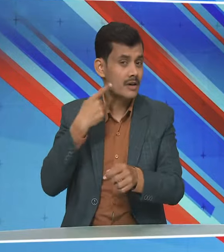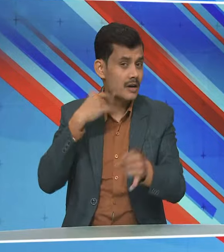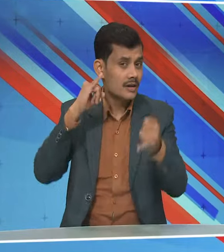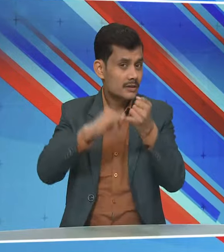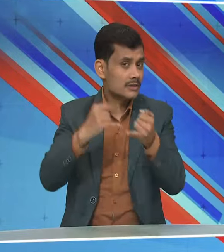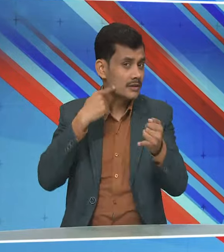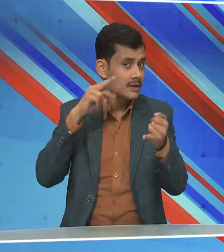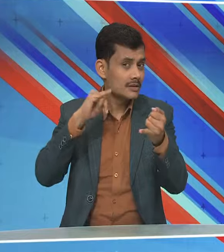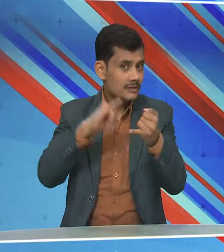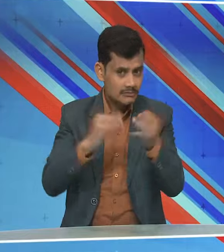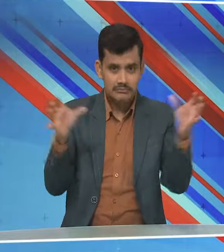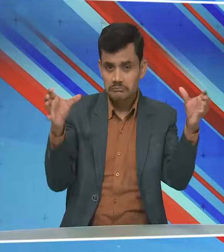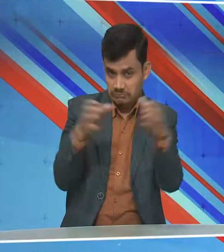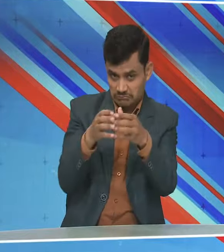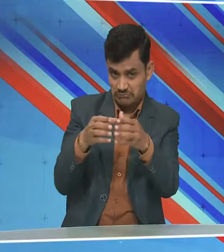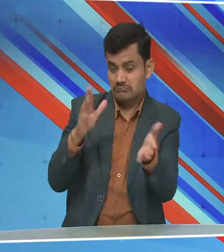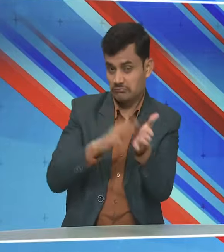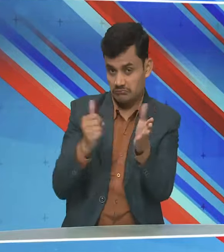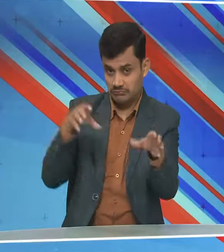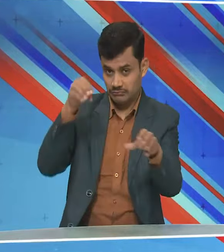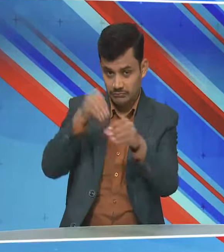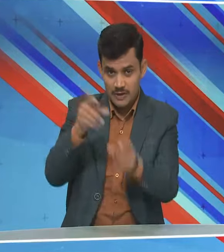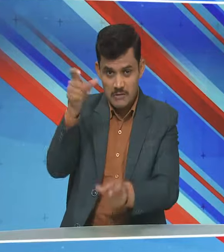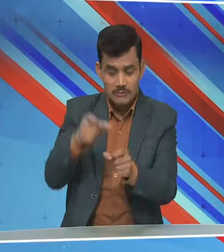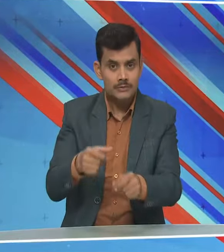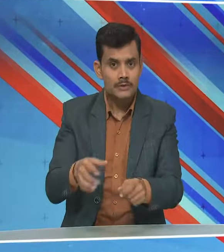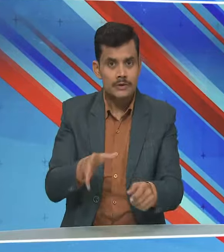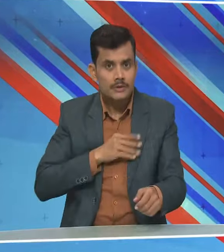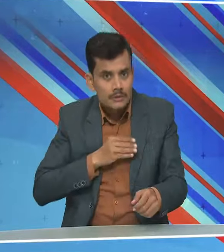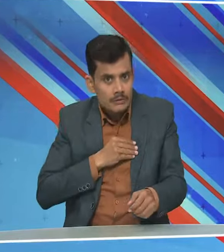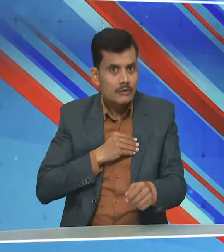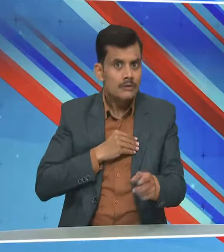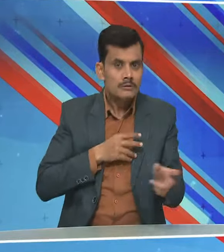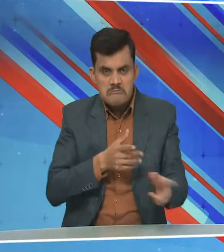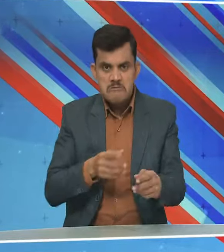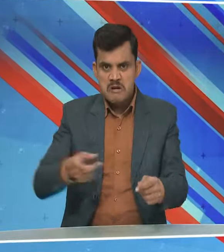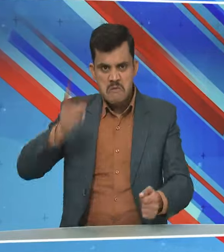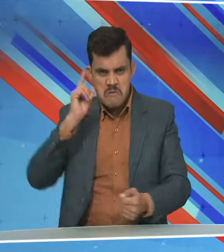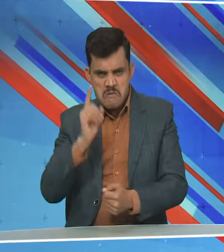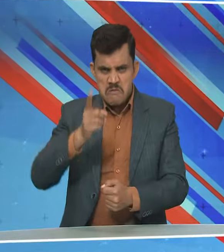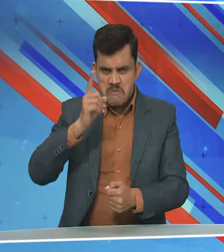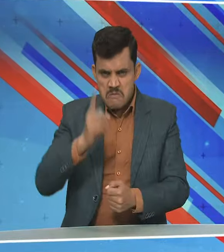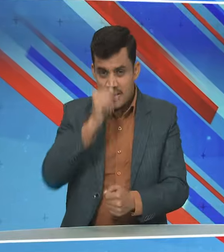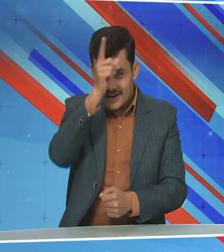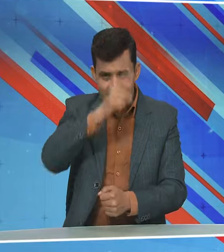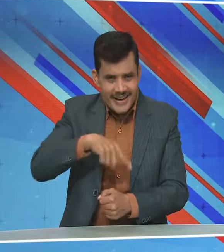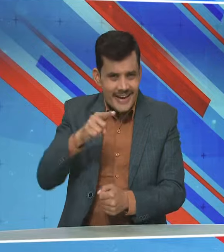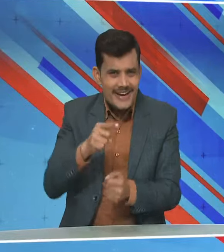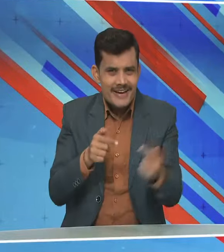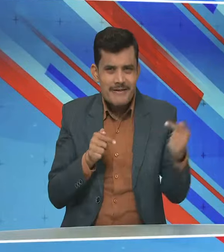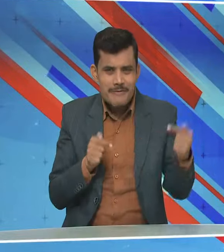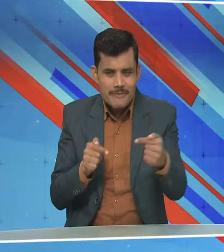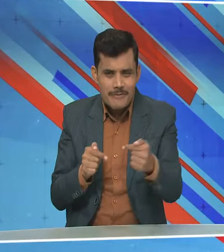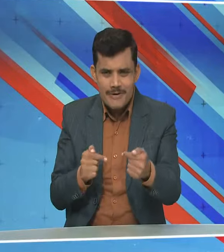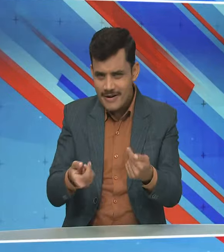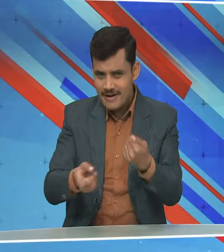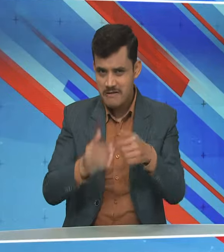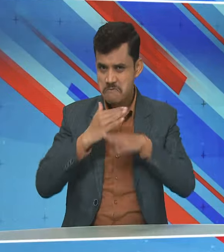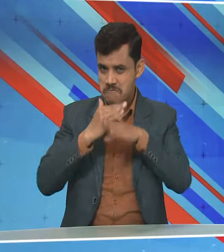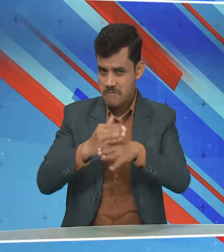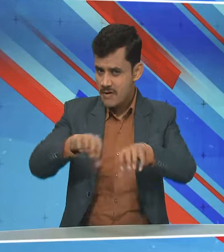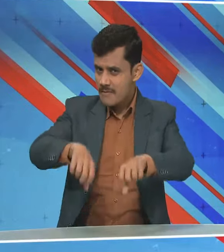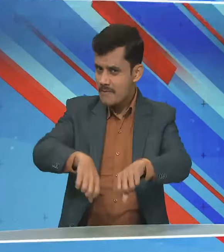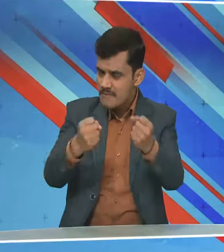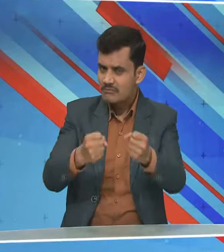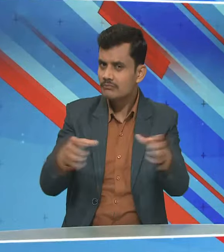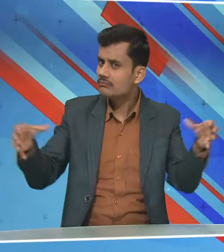संगठन के सदस्वे हैं और लोगों के बीच भै और आतंक पैदा करने और देश की सुरक्षा को खत्रे में डालने के एरादे से